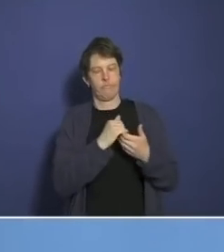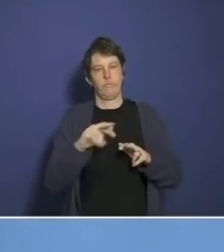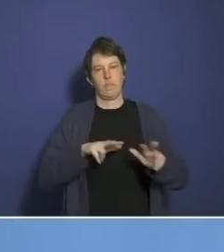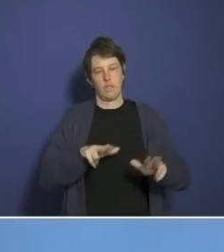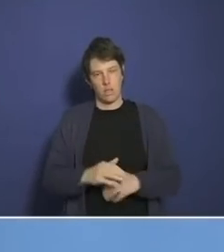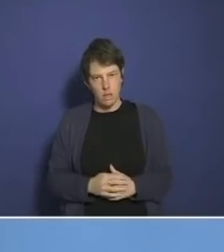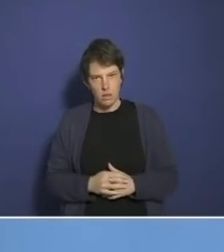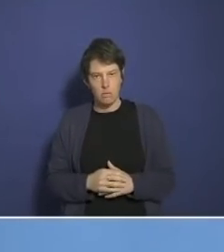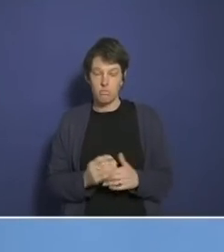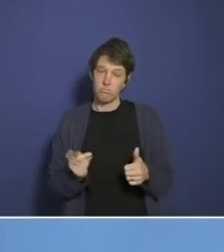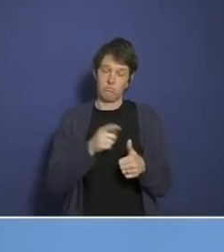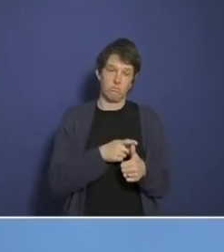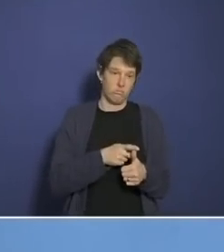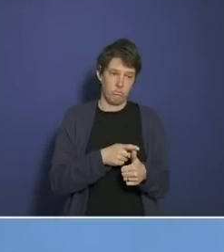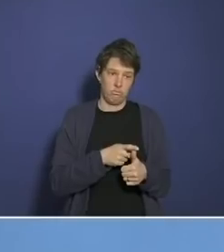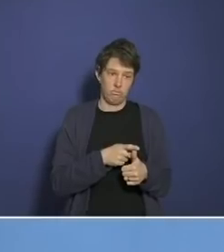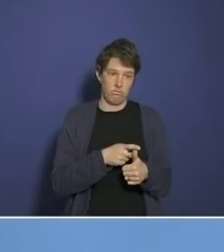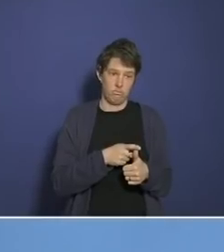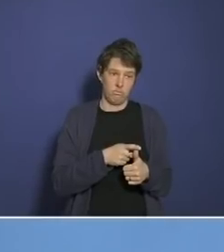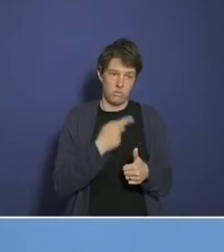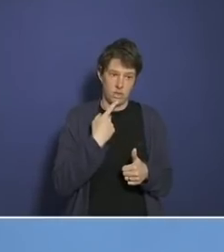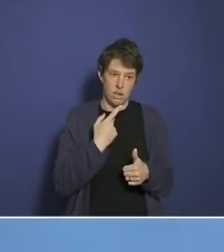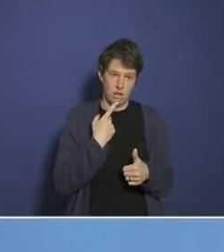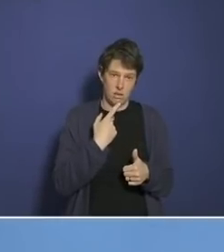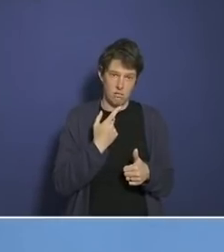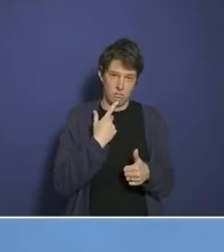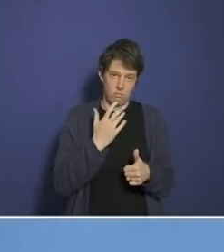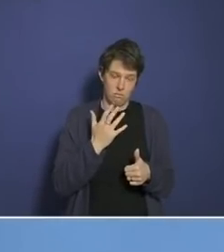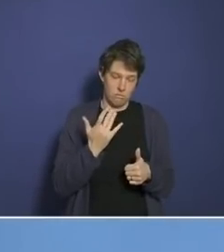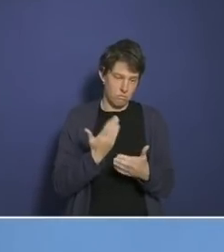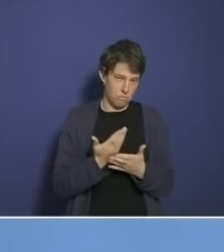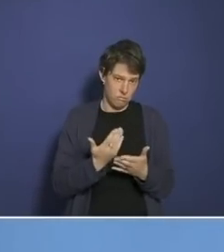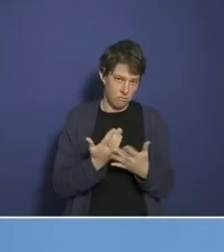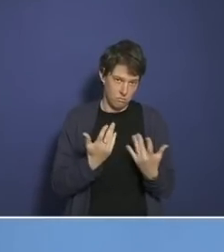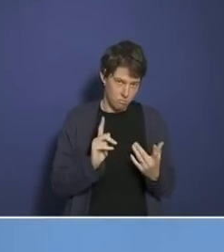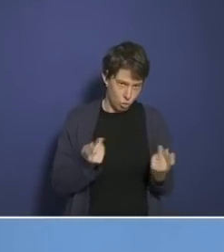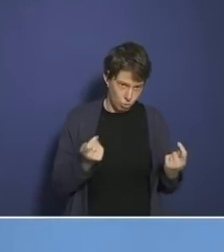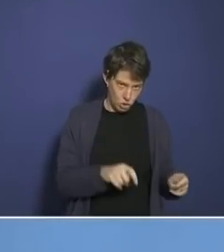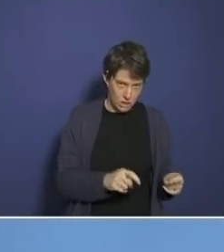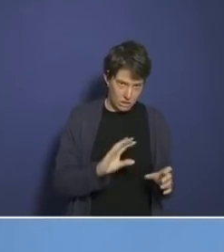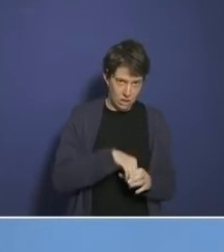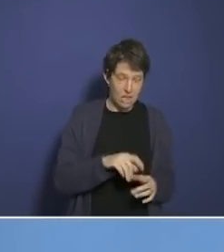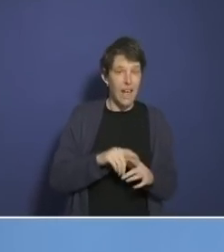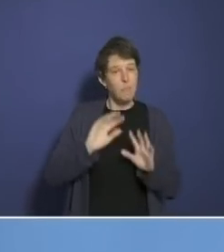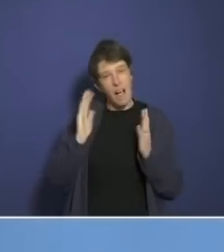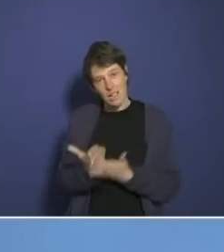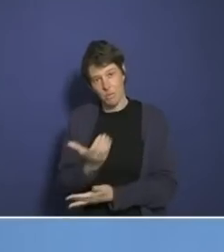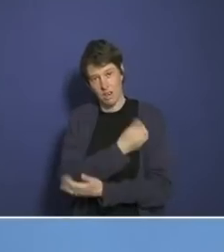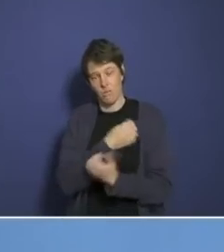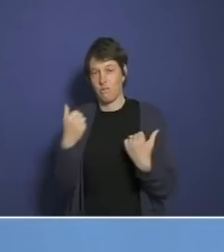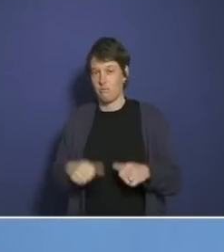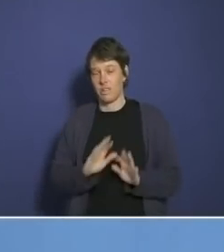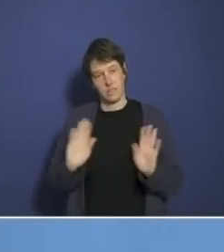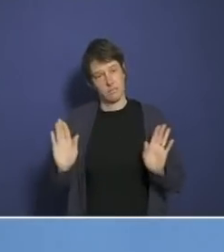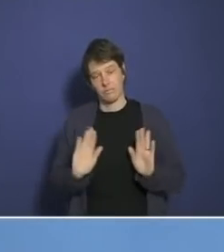Koalition. Es stellt sich heraus, wir haben einen Verbund. Das Wort verbande ich immer mit Abwasserverbund, Abfallverbund. Ja,